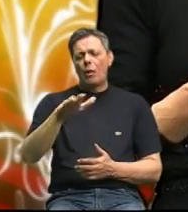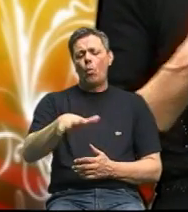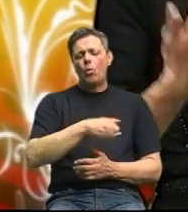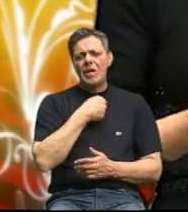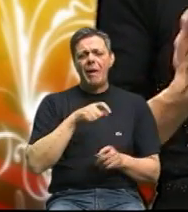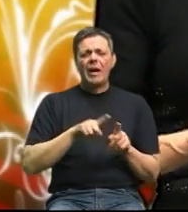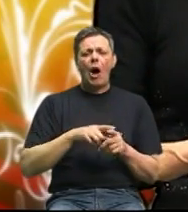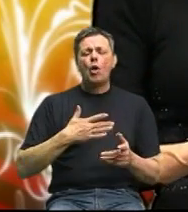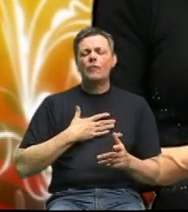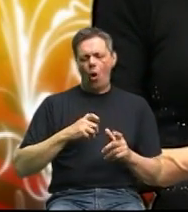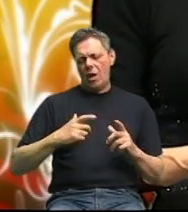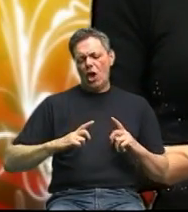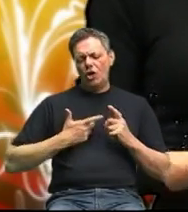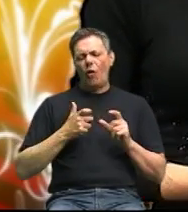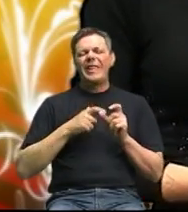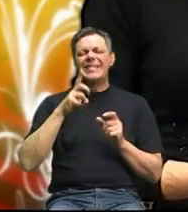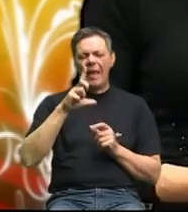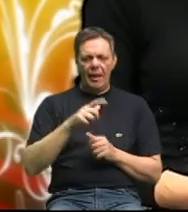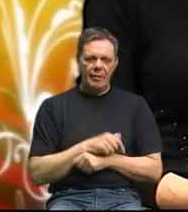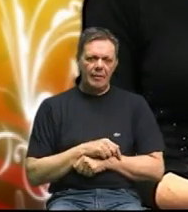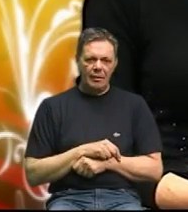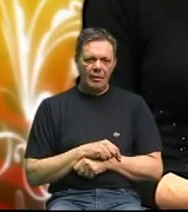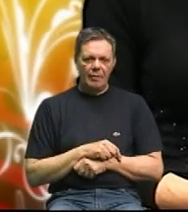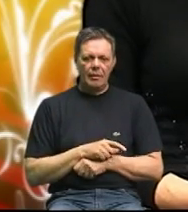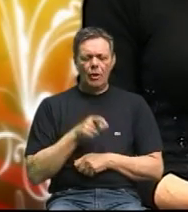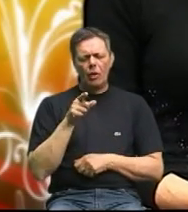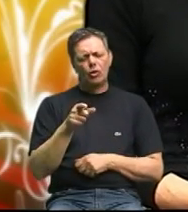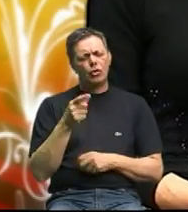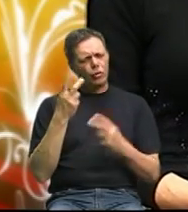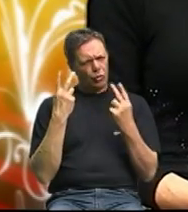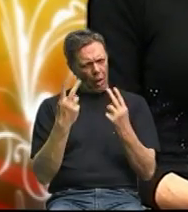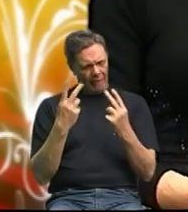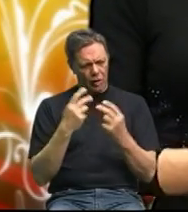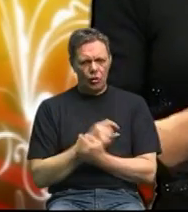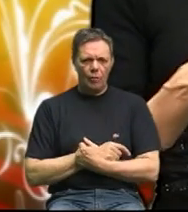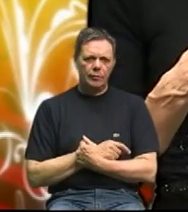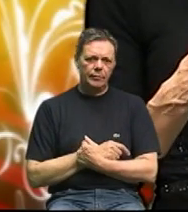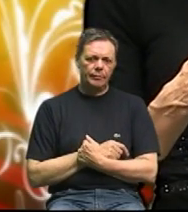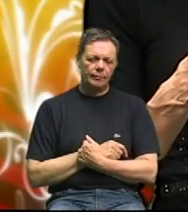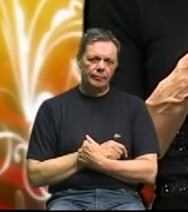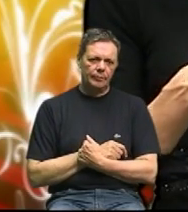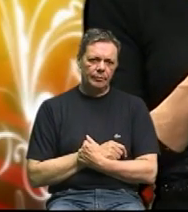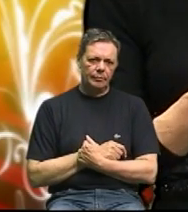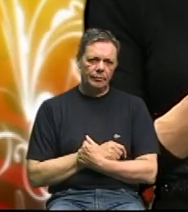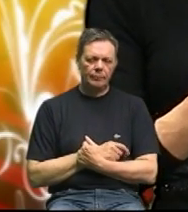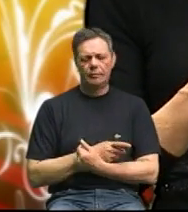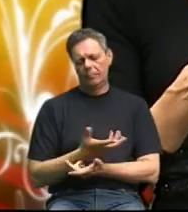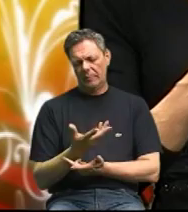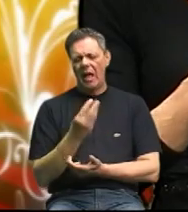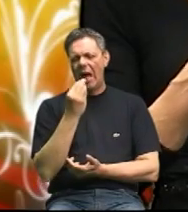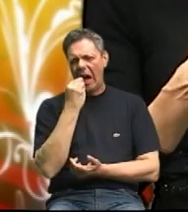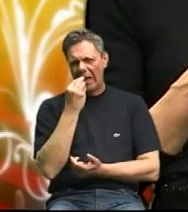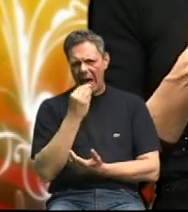životný stil tako je i to je to je glavno i ove jela